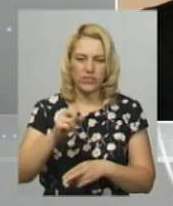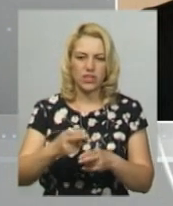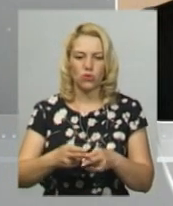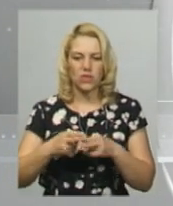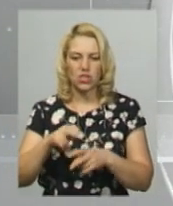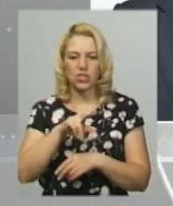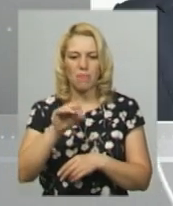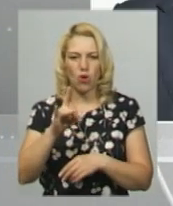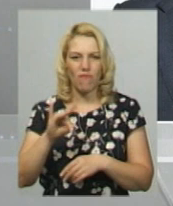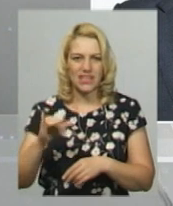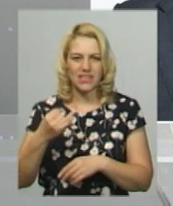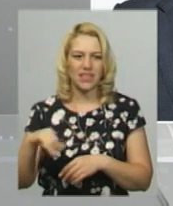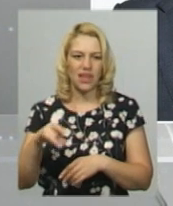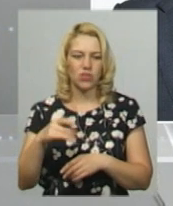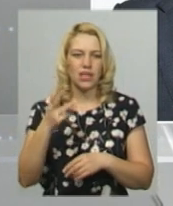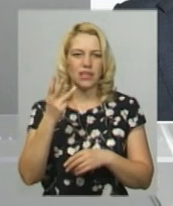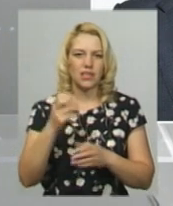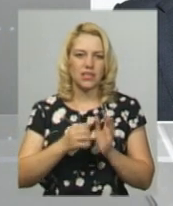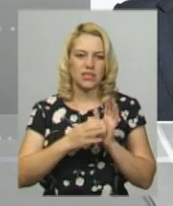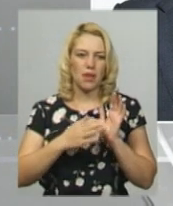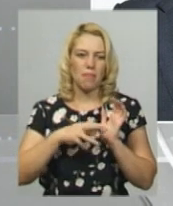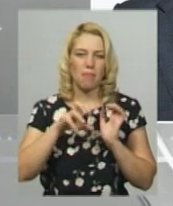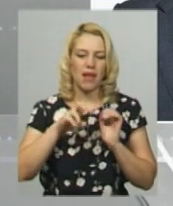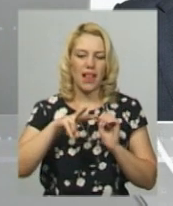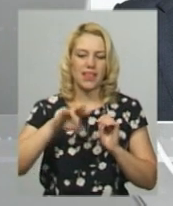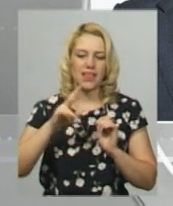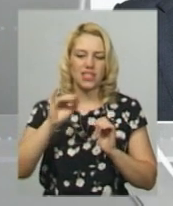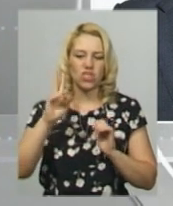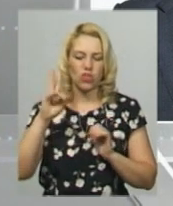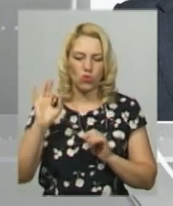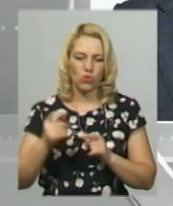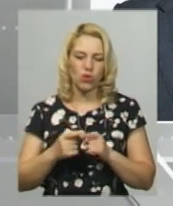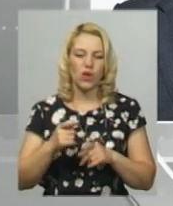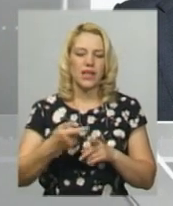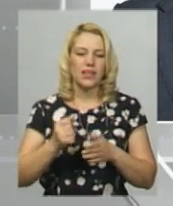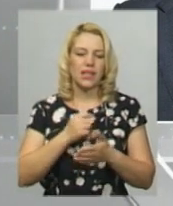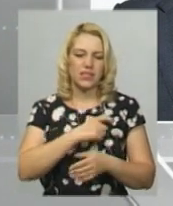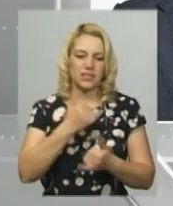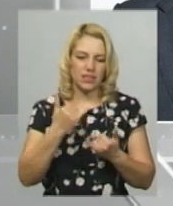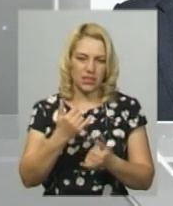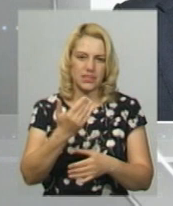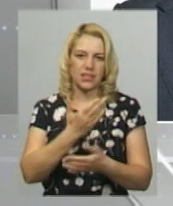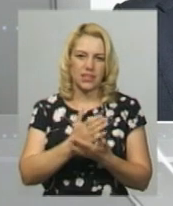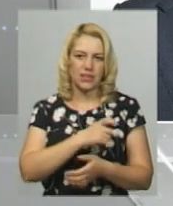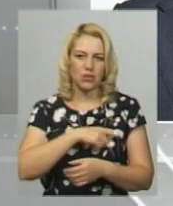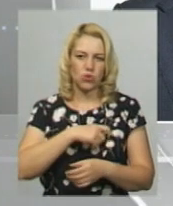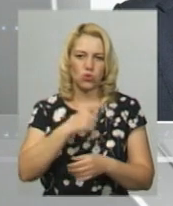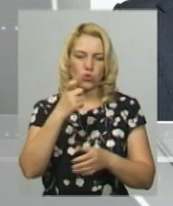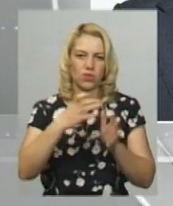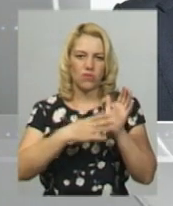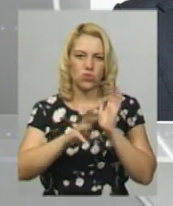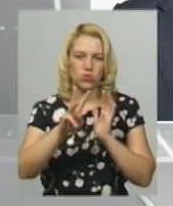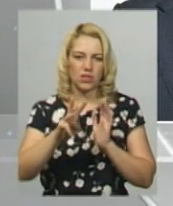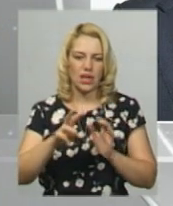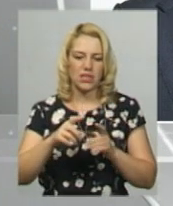райони. Третій зареєстрований кандидат – Володимир Мельниченко. Чиний народний депутат. На вибори йде за 193-м округом як